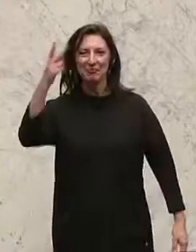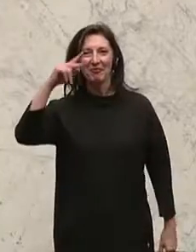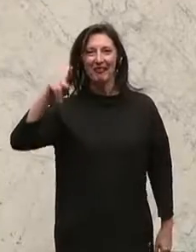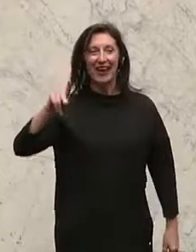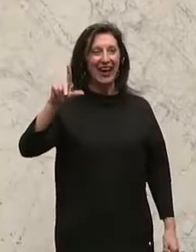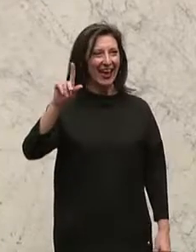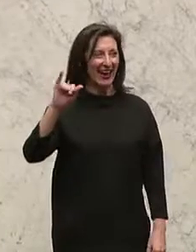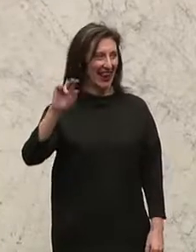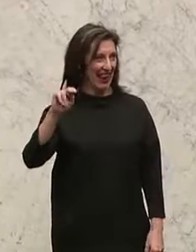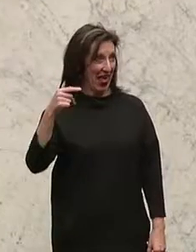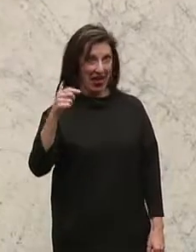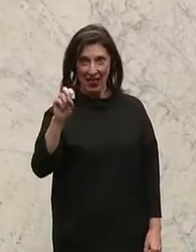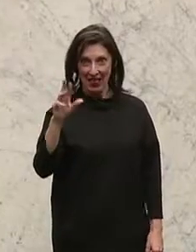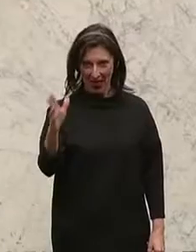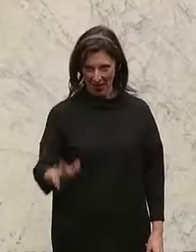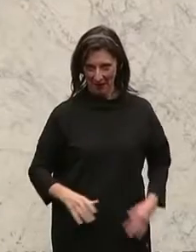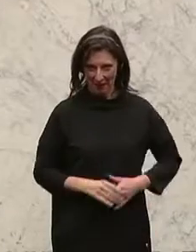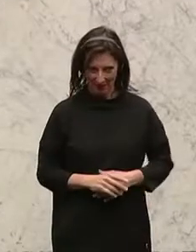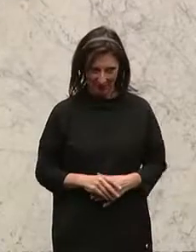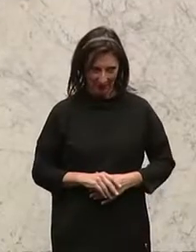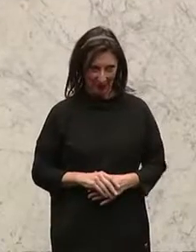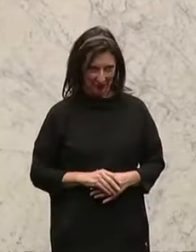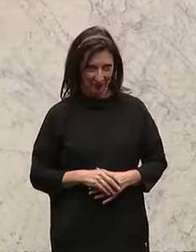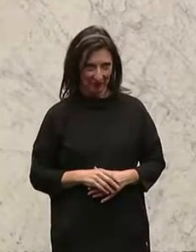Nächster Redner ist Wolfgang Klinger von der FPÖ.